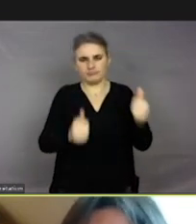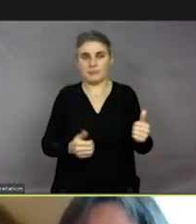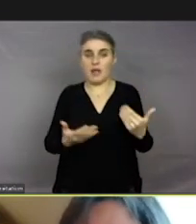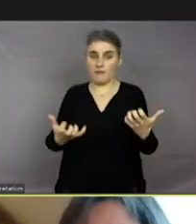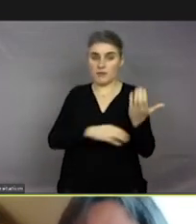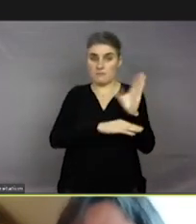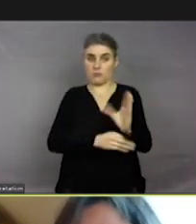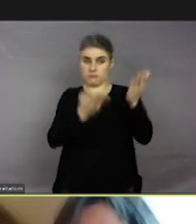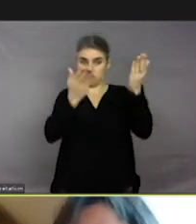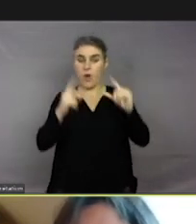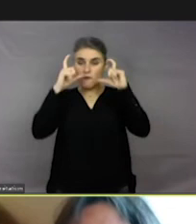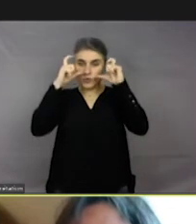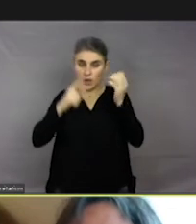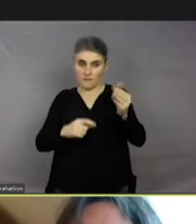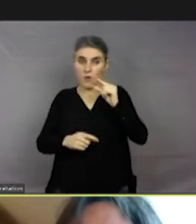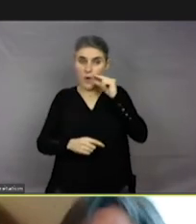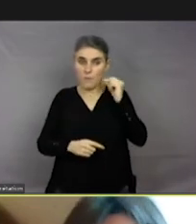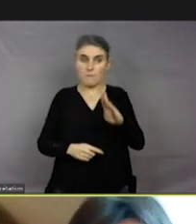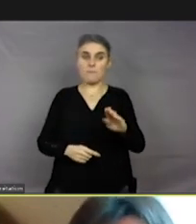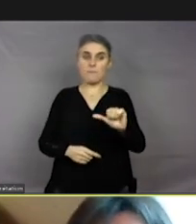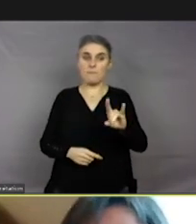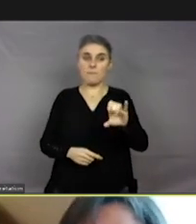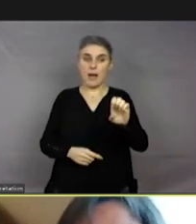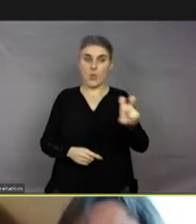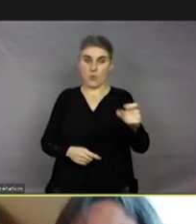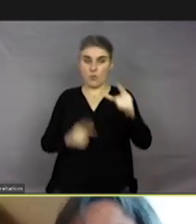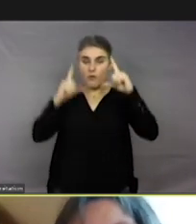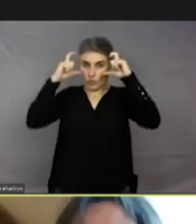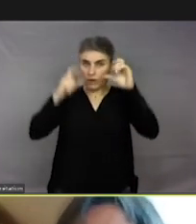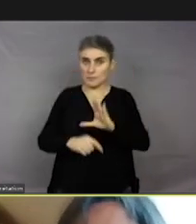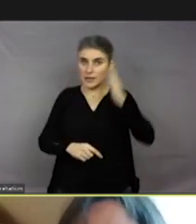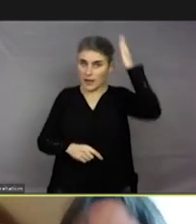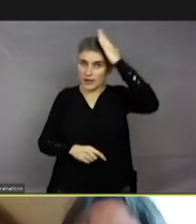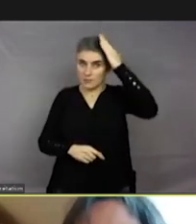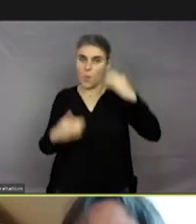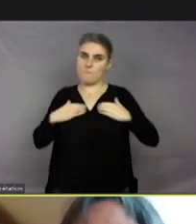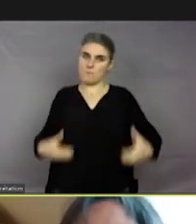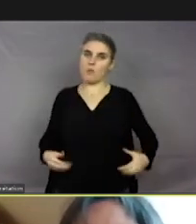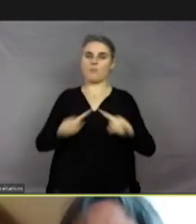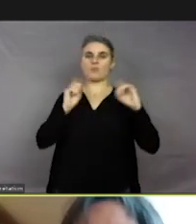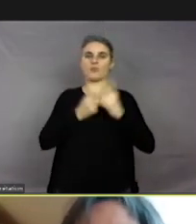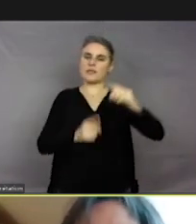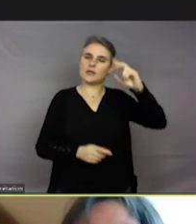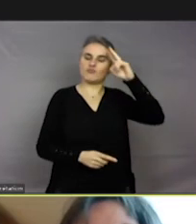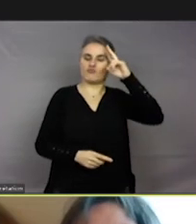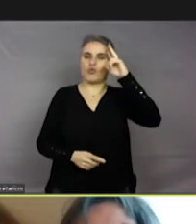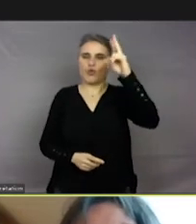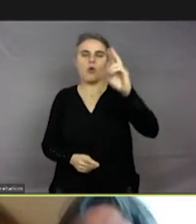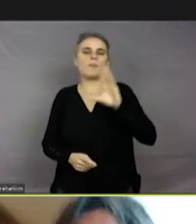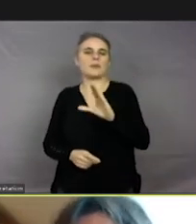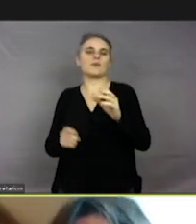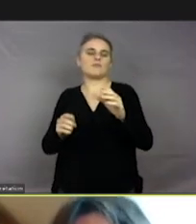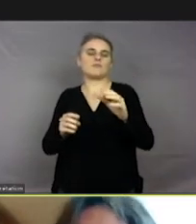Laurent Baeux, qui est photographe animalier, qui est membre du comité d'honneur de la Société française de zoosémiotique,